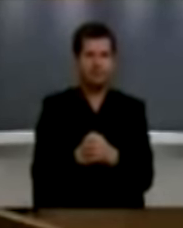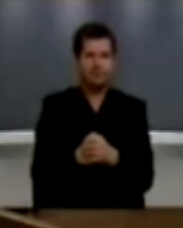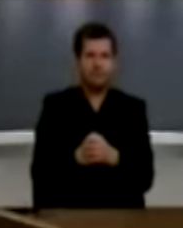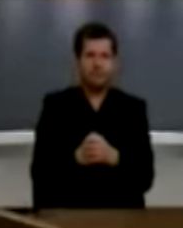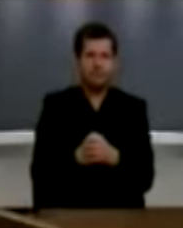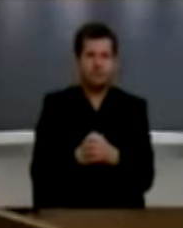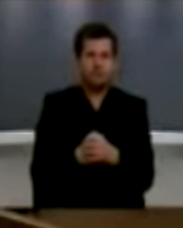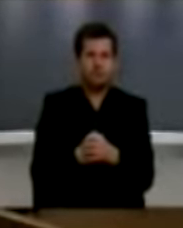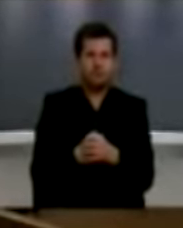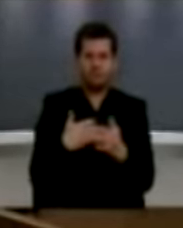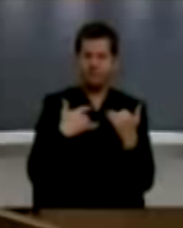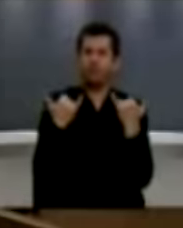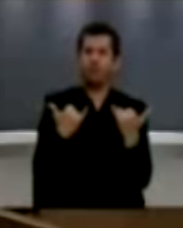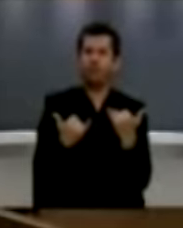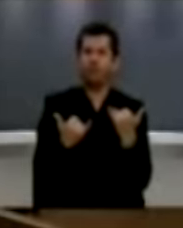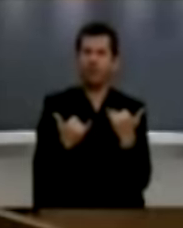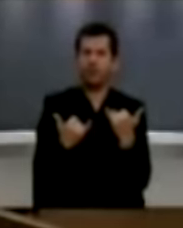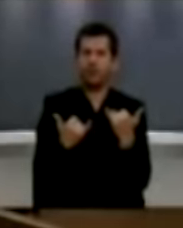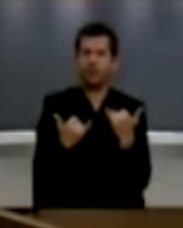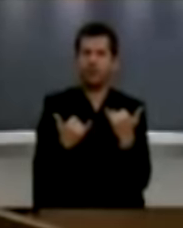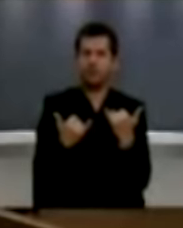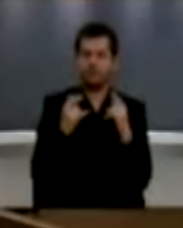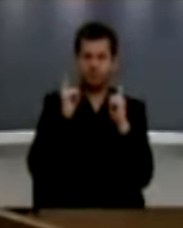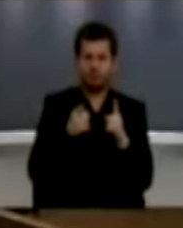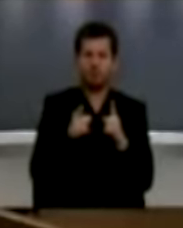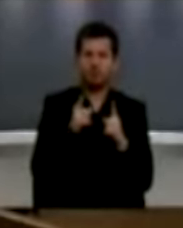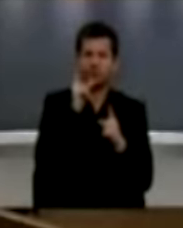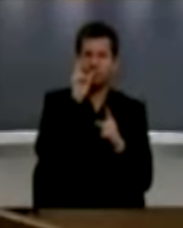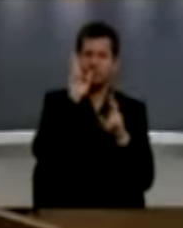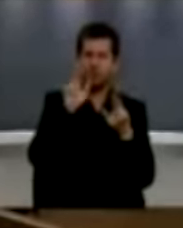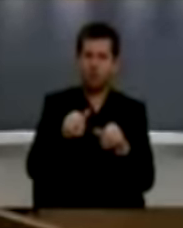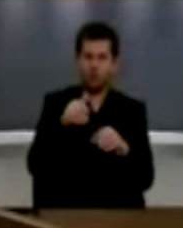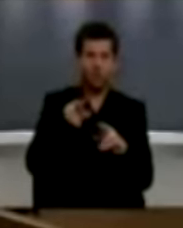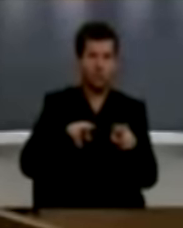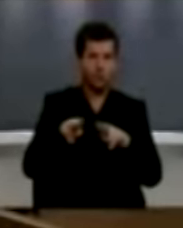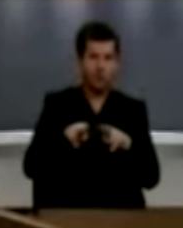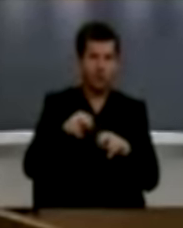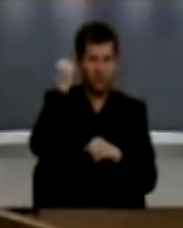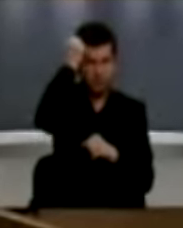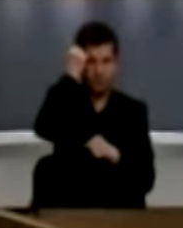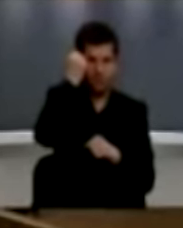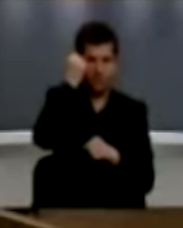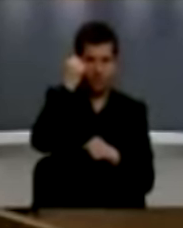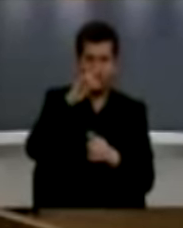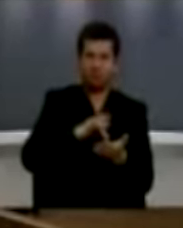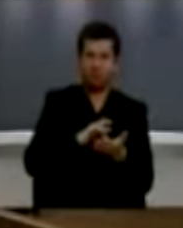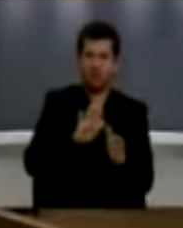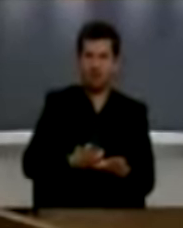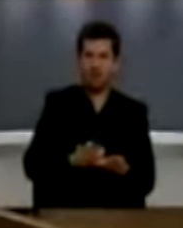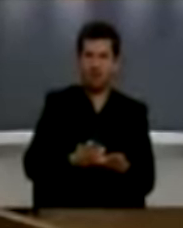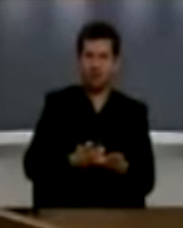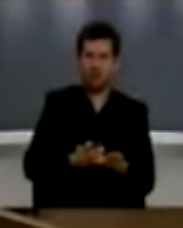Dhe me thon ne sot duhet të dalim me një po për një gjukatë Kosovës, amatë Republikës Kosovës me selinë Kosovë.